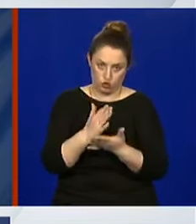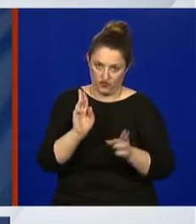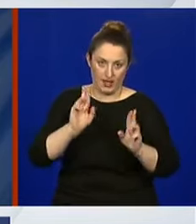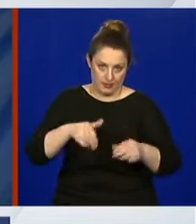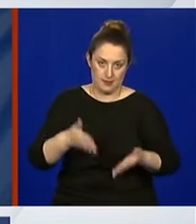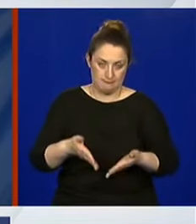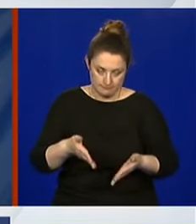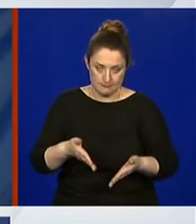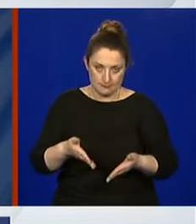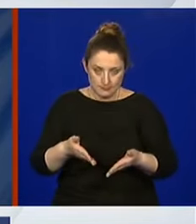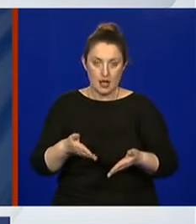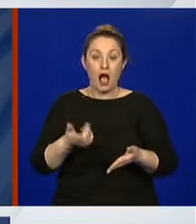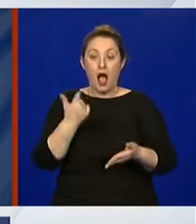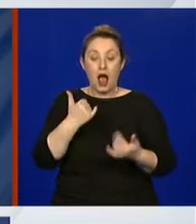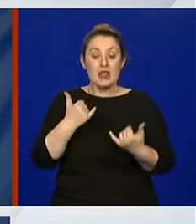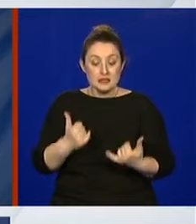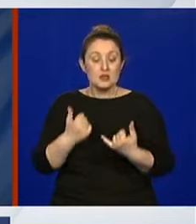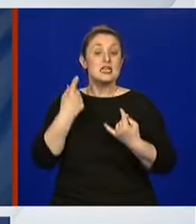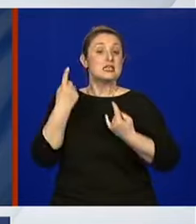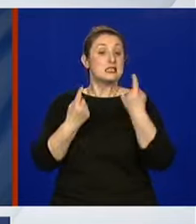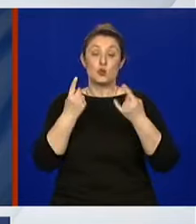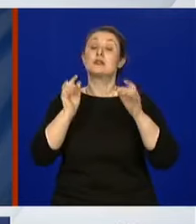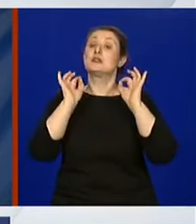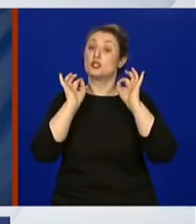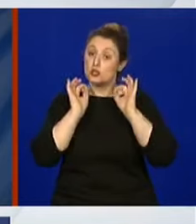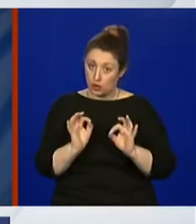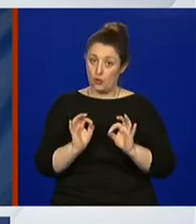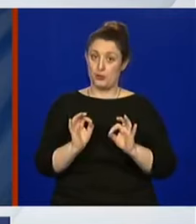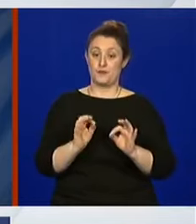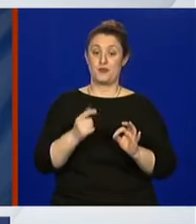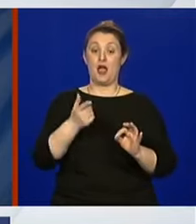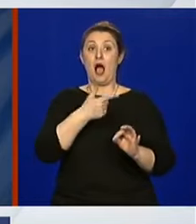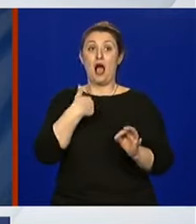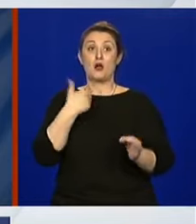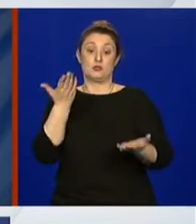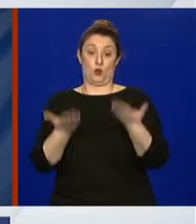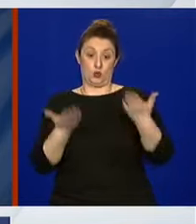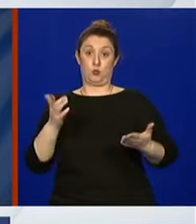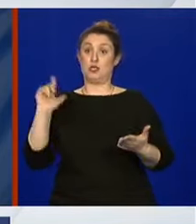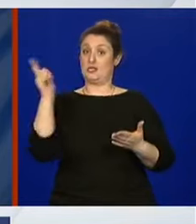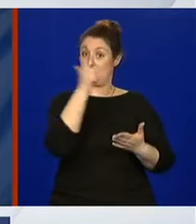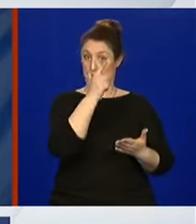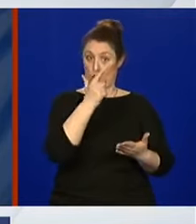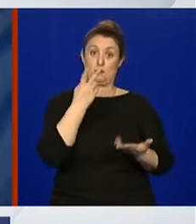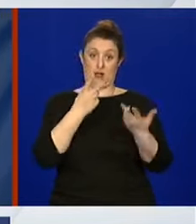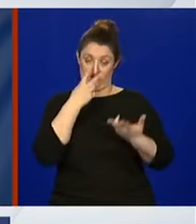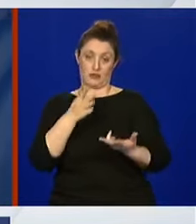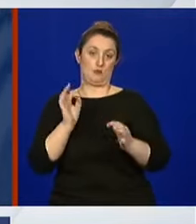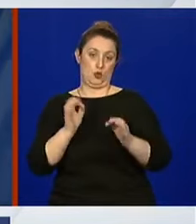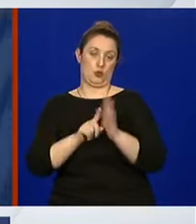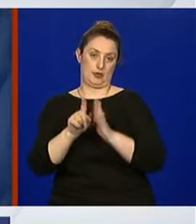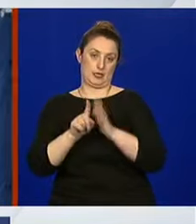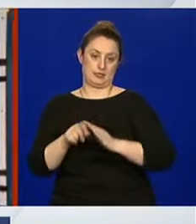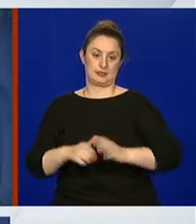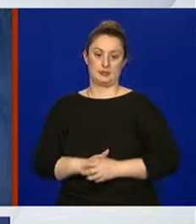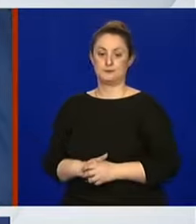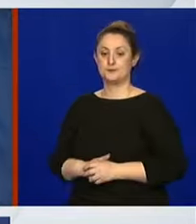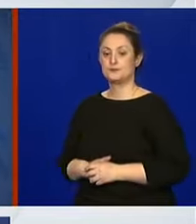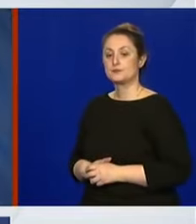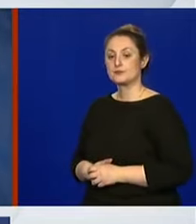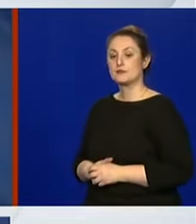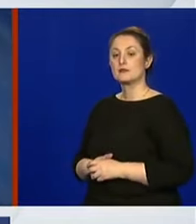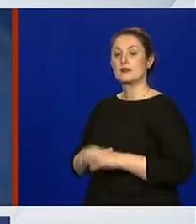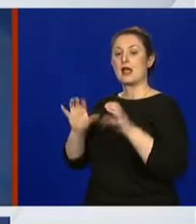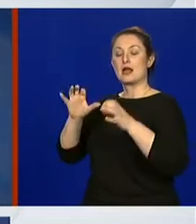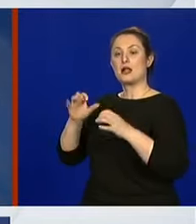dobroj situaciji, pogotovo ukoliko se uspoređujemo sa drugima. A zravo je slaganini FM za